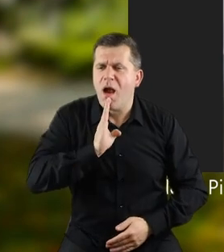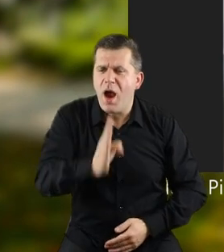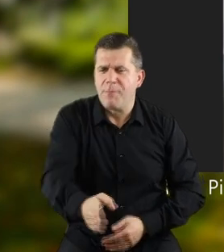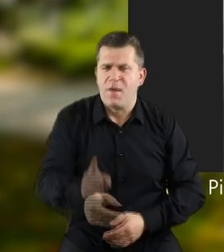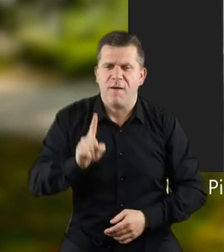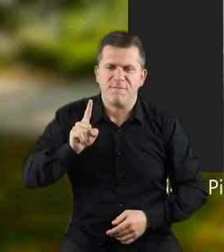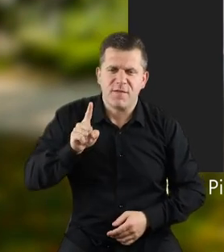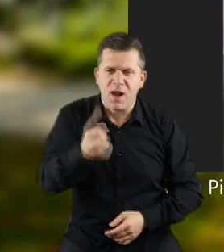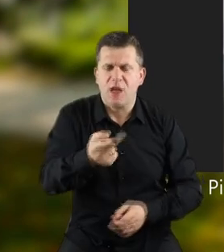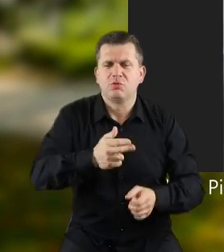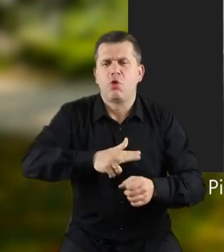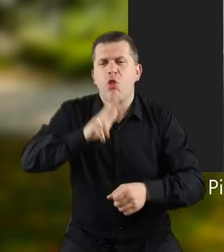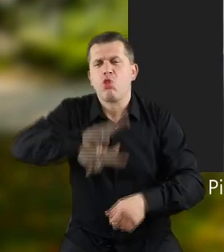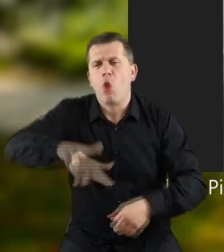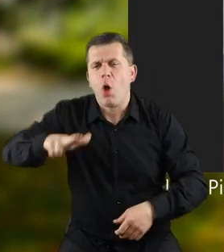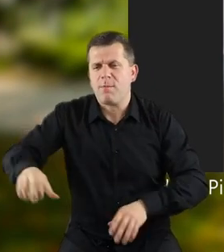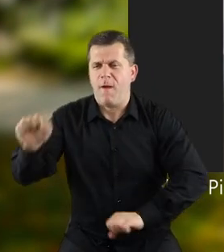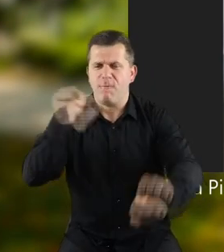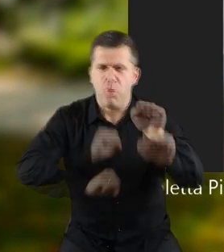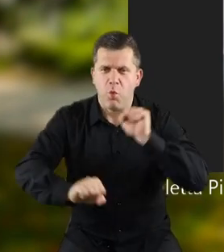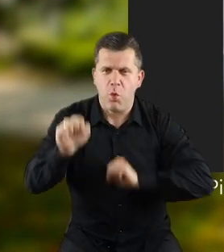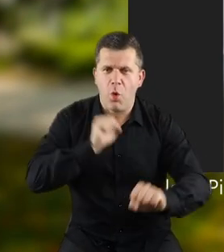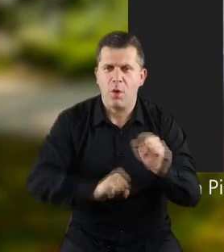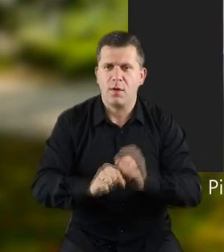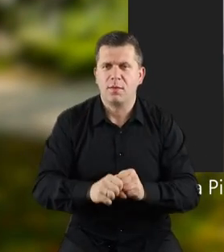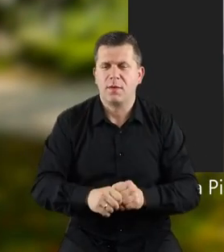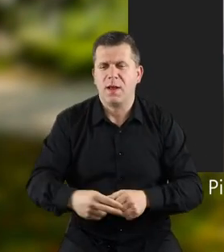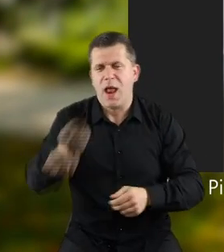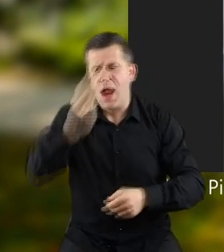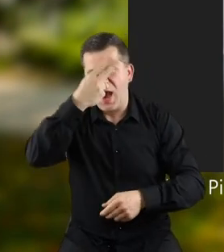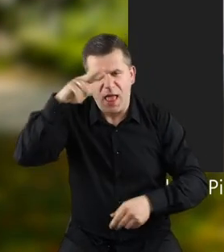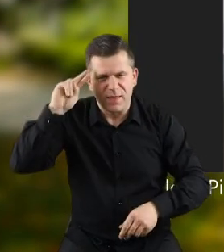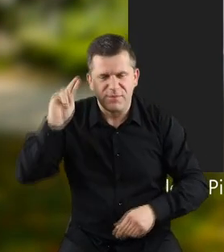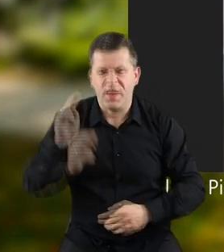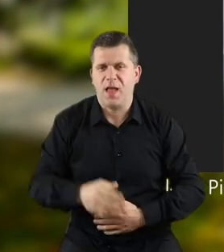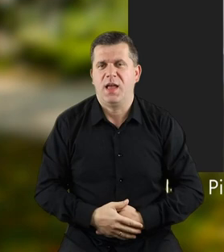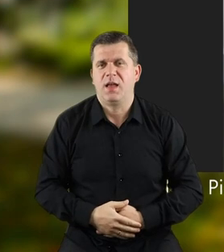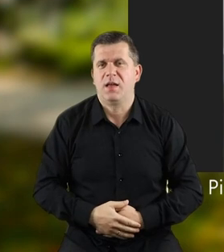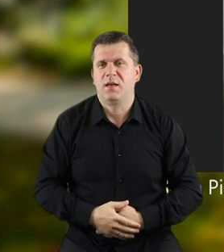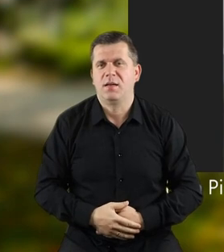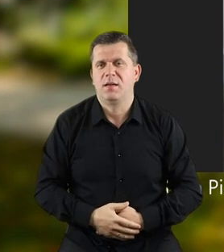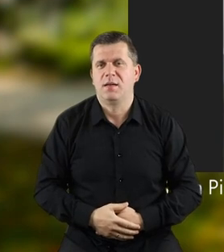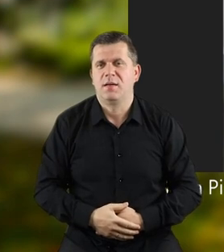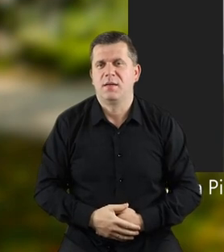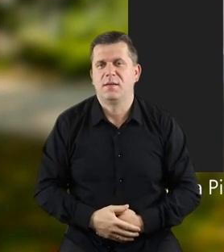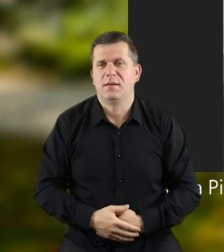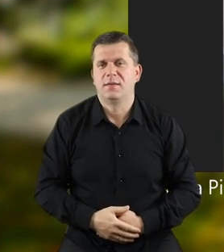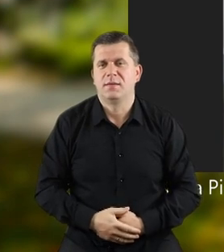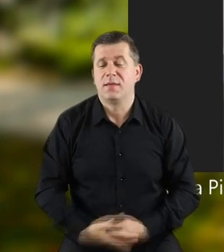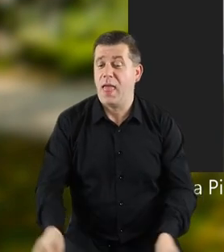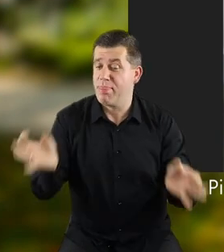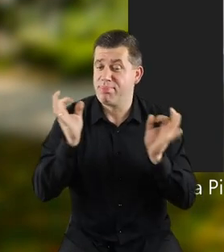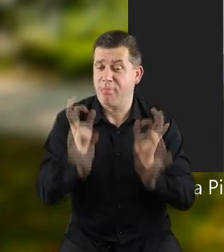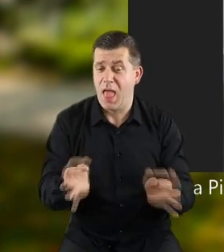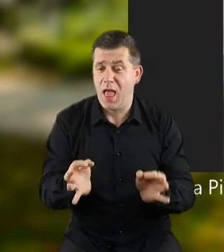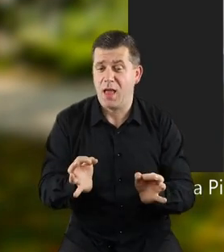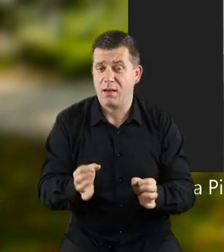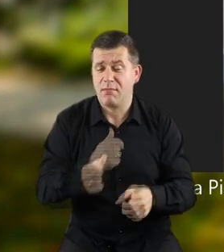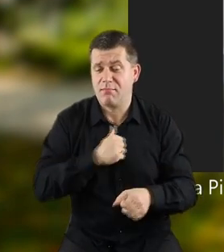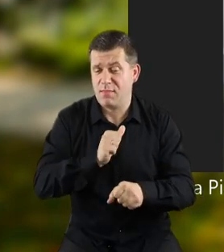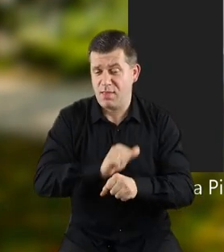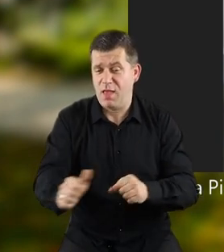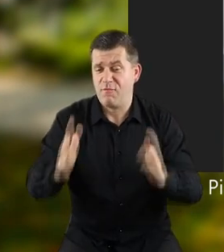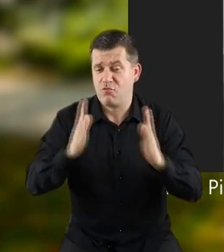Ameryce, we Francji, w Norwegii, we Włoszech, na Litwie. No ale teraz,